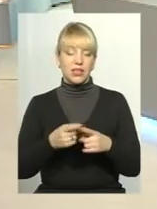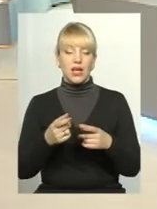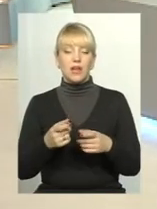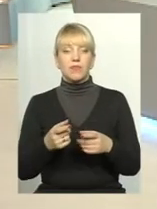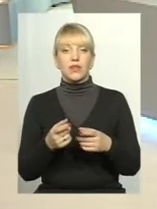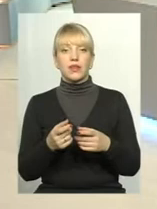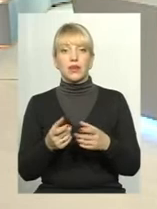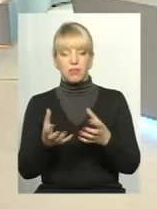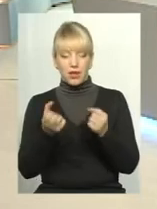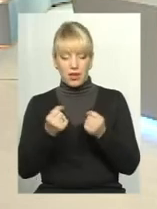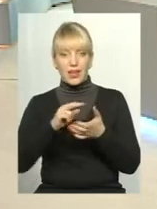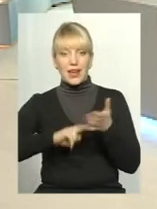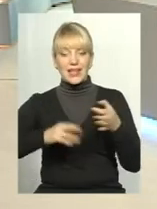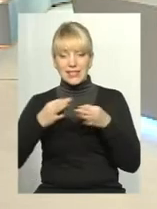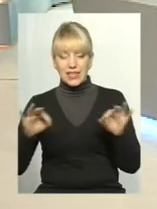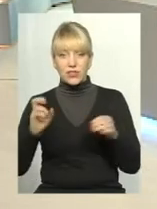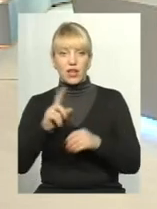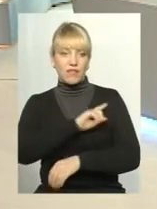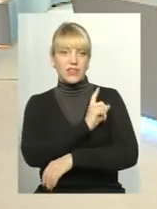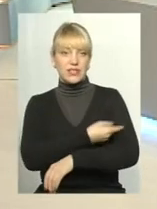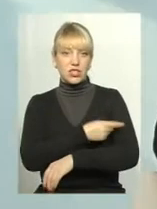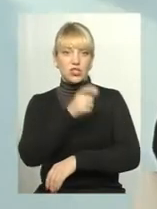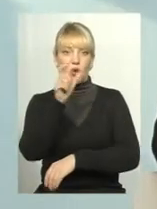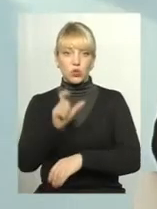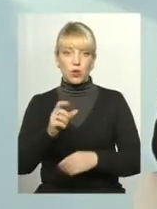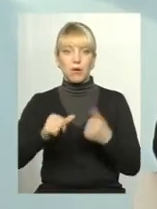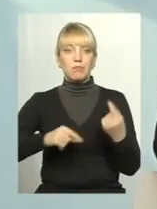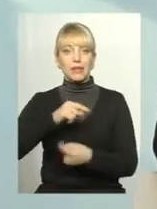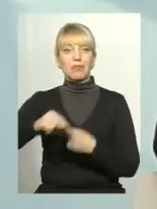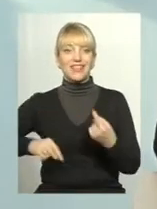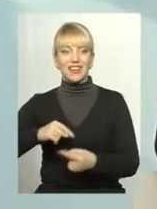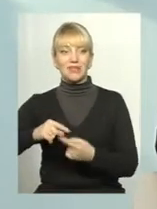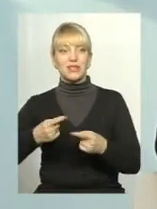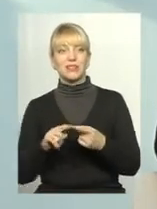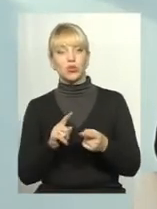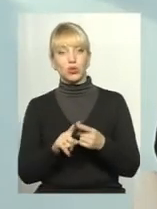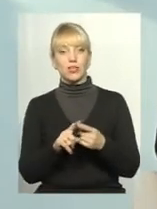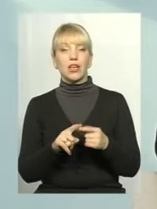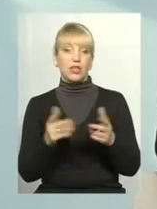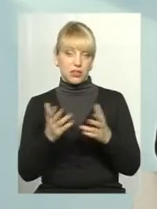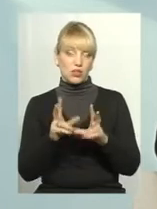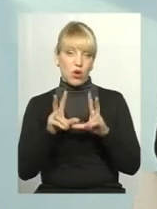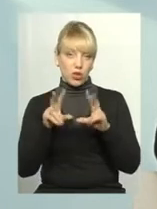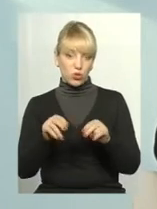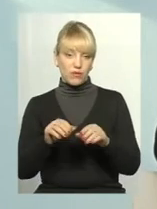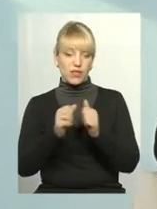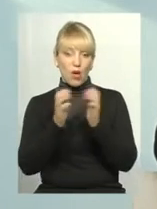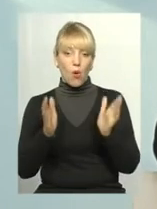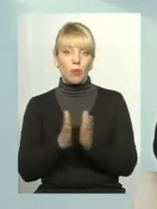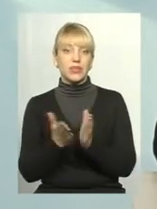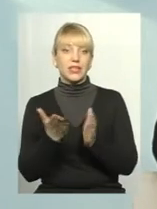отримували ліцензію як фізична особа-підприємець і той якийсь певний гарантований обсяг, який